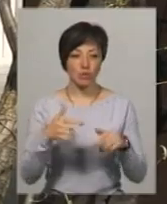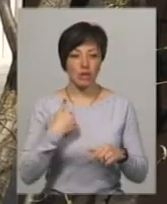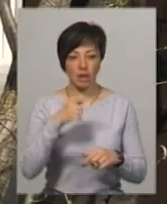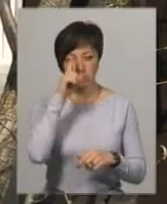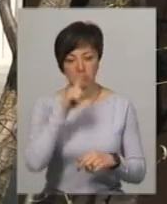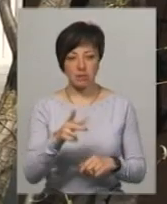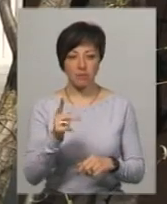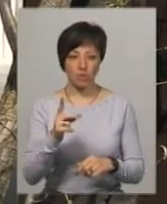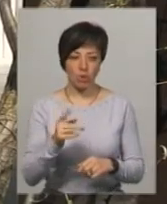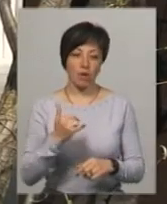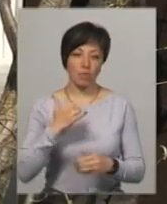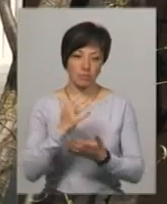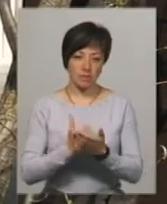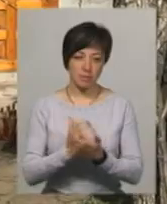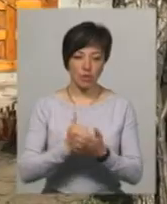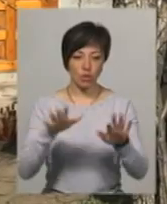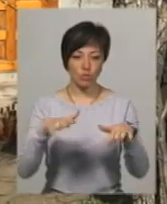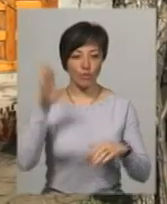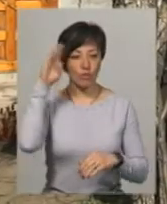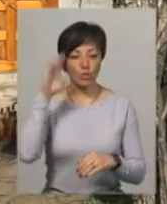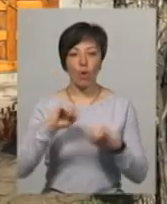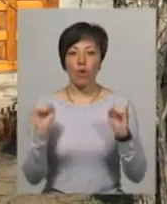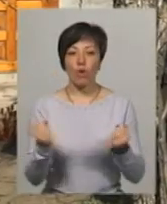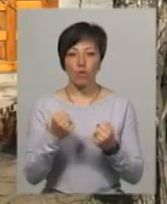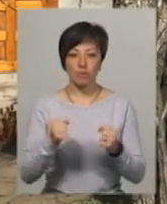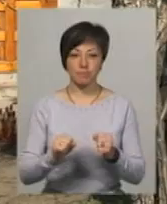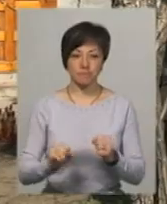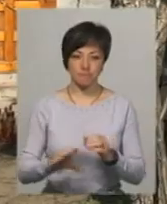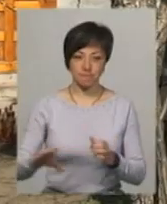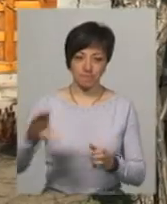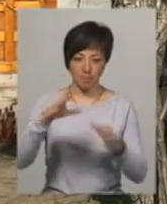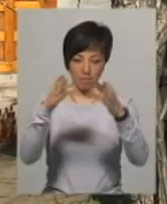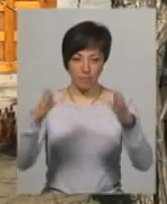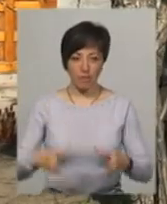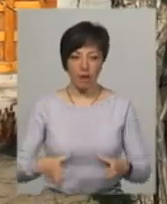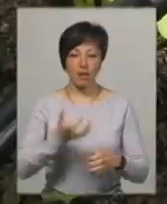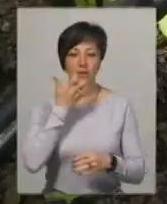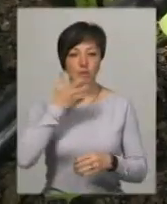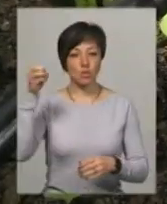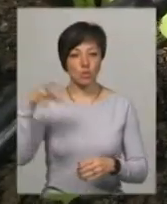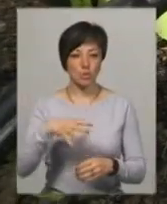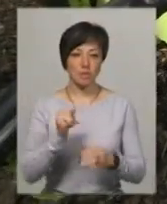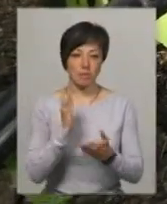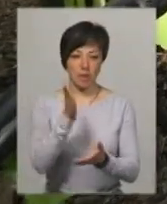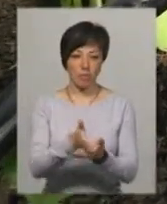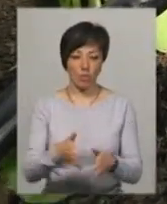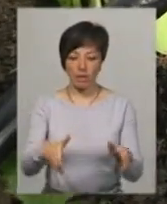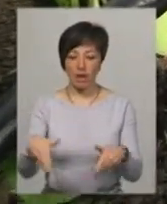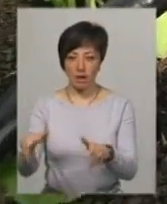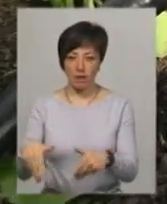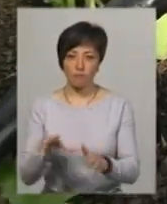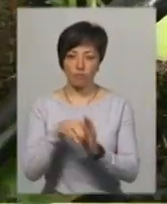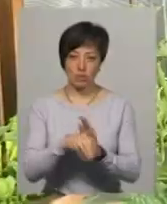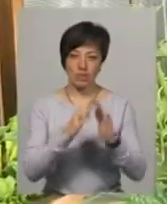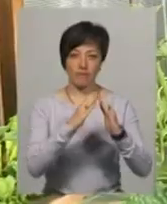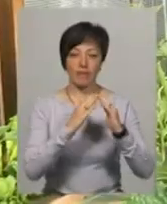місяць-півтора забезпечений оцей дощовою водою. Холодна вода надходить у наземний бак, нагрівається на сонці і своїм ходом приймує на грядки, в тому числі